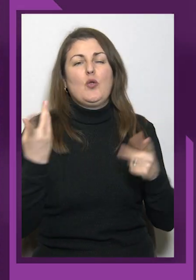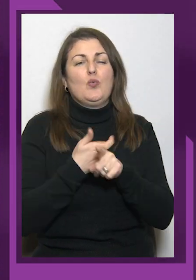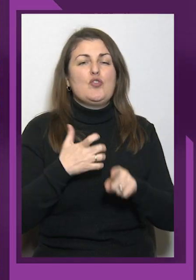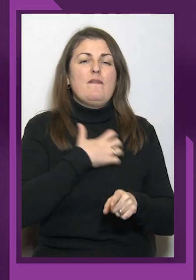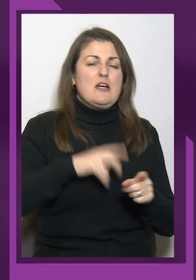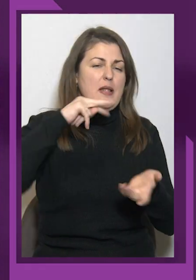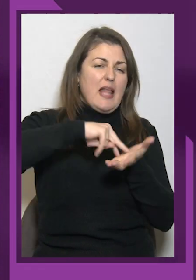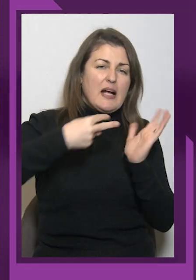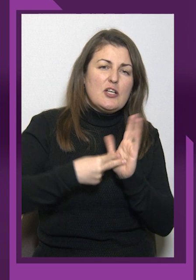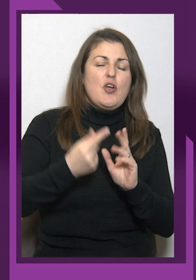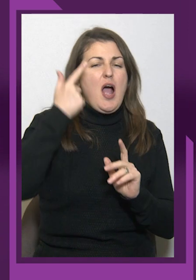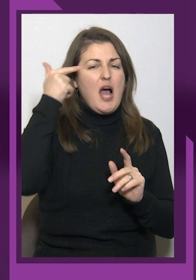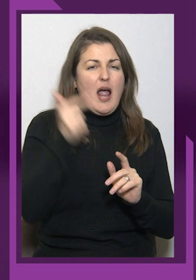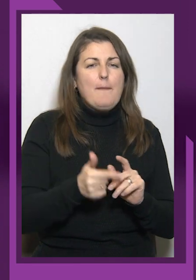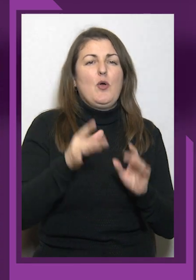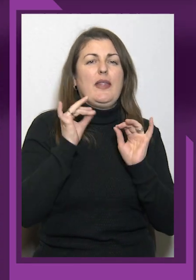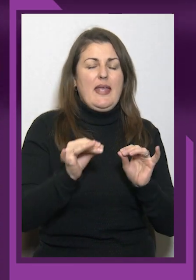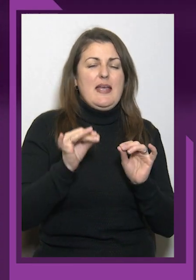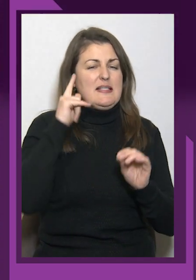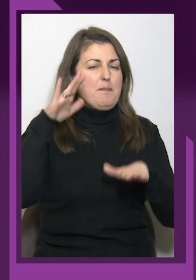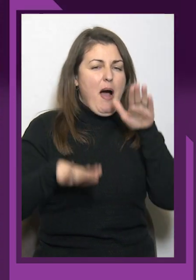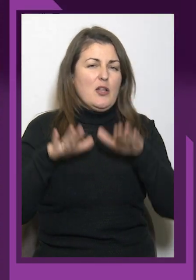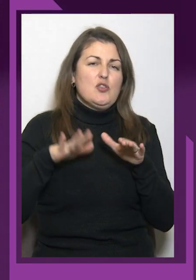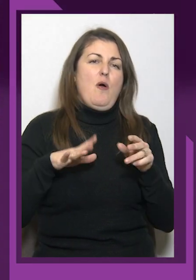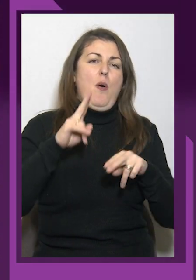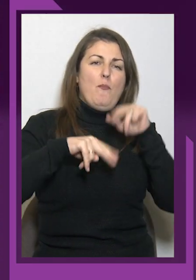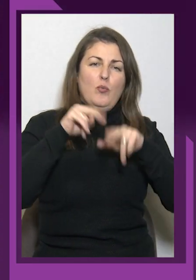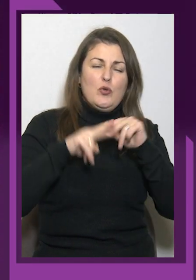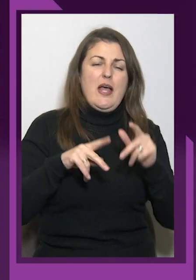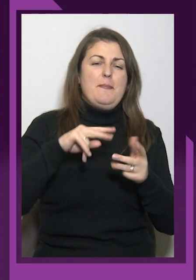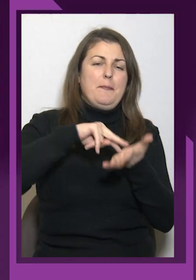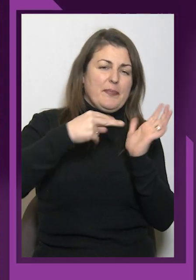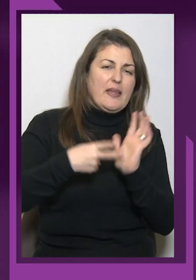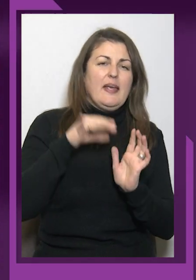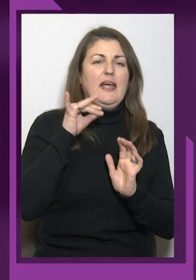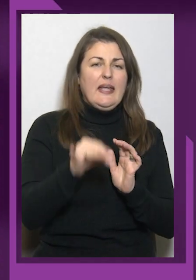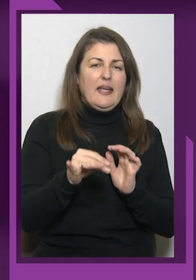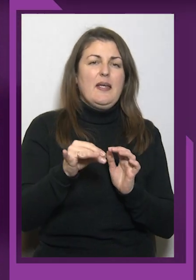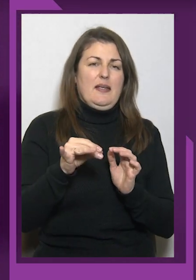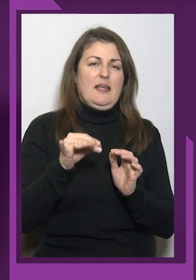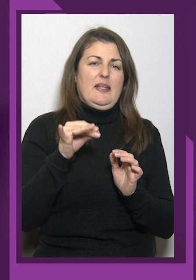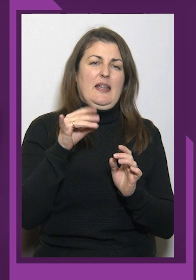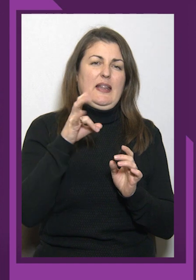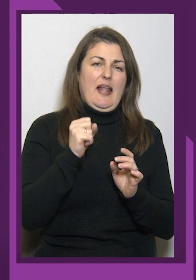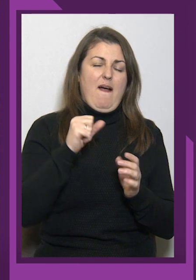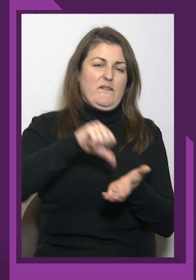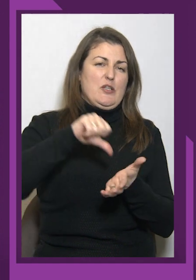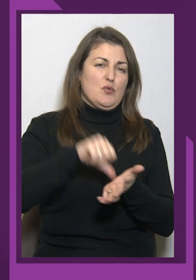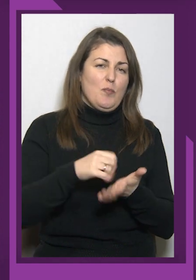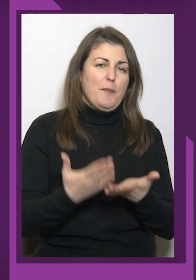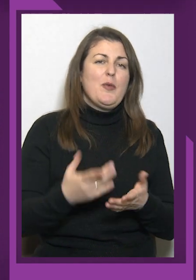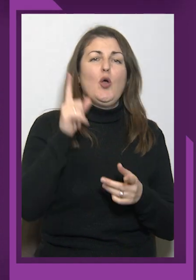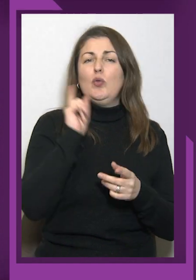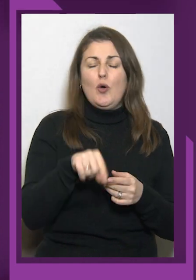тактично, грамотно і збалансовано вибутовувати стратегію і план на виступ. Тому